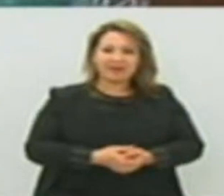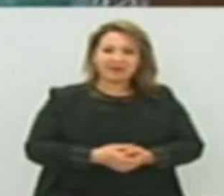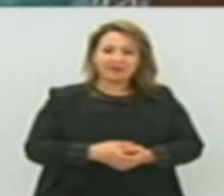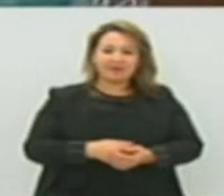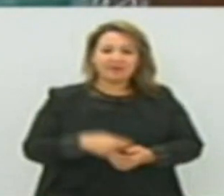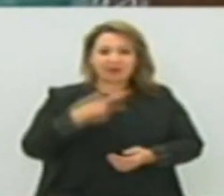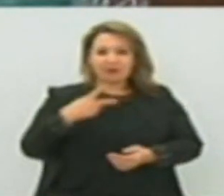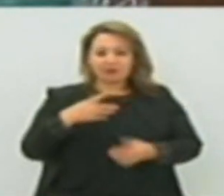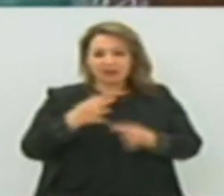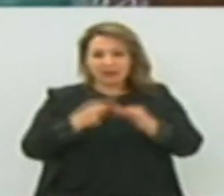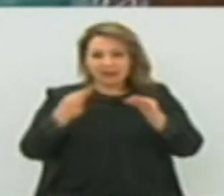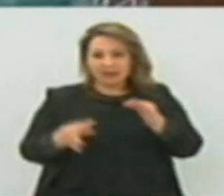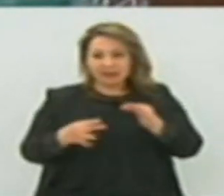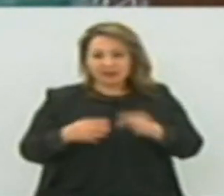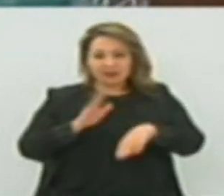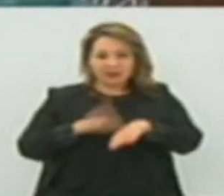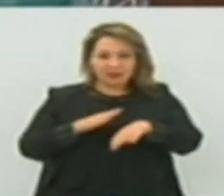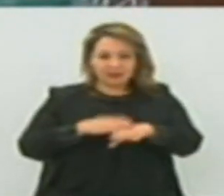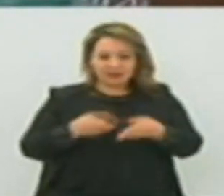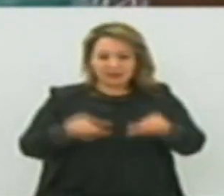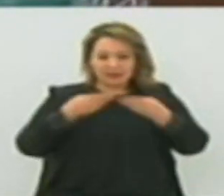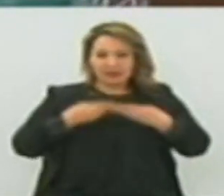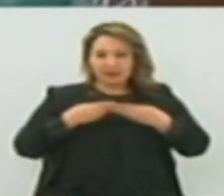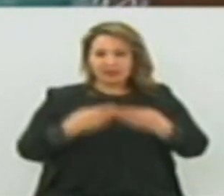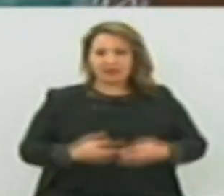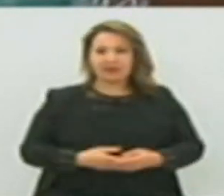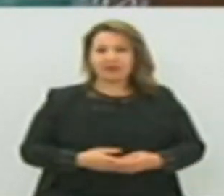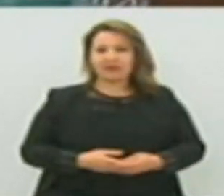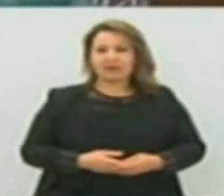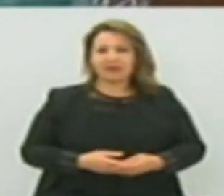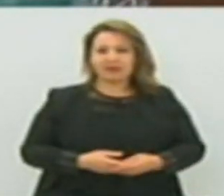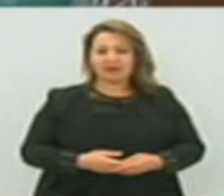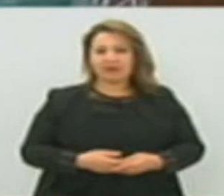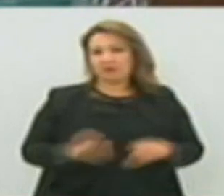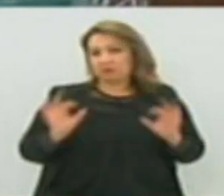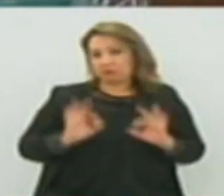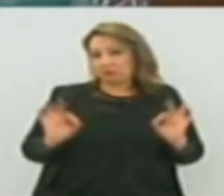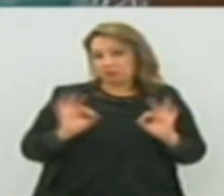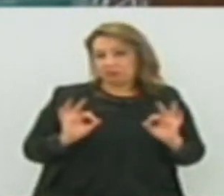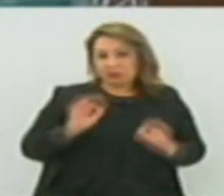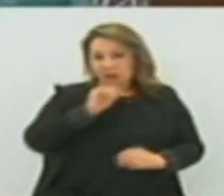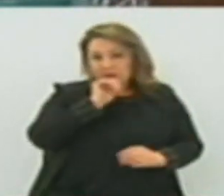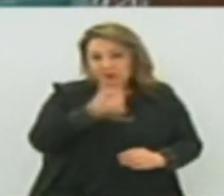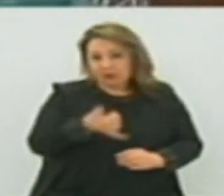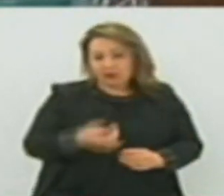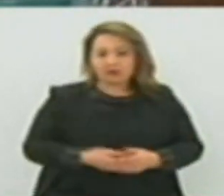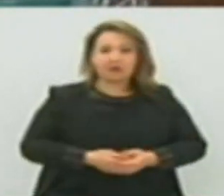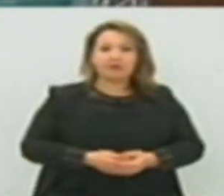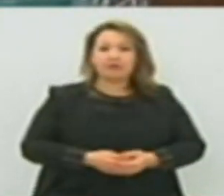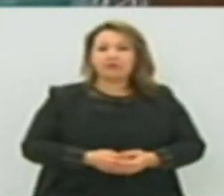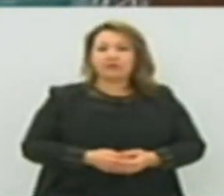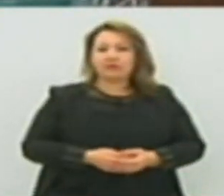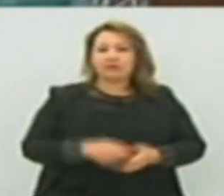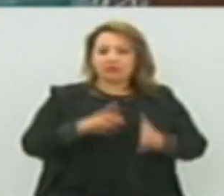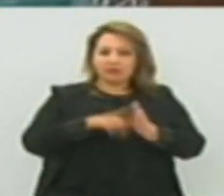الاعتبار التوصية اللي قدمها لي وكأنني ما درت ولا شي لأنه ما كلا